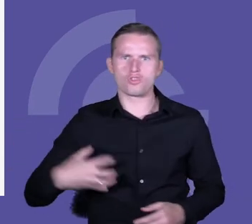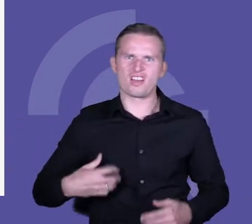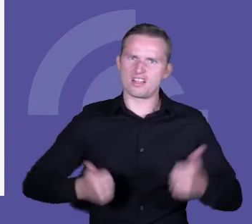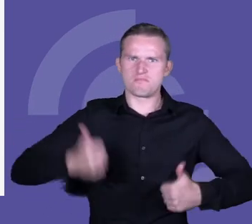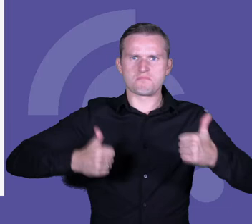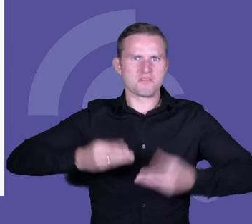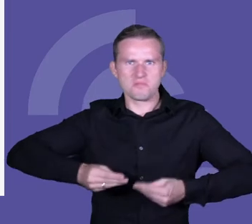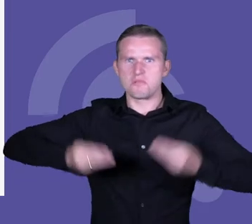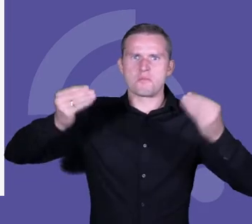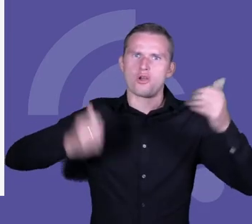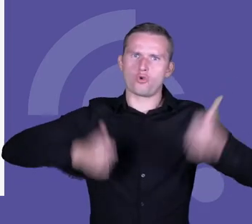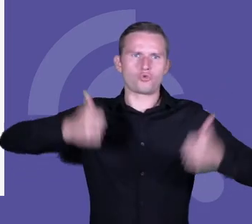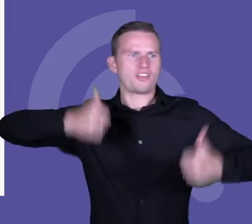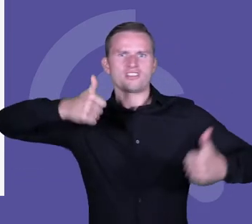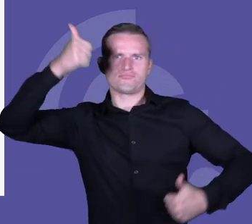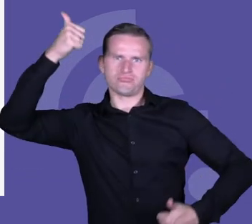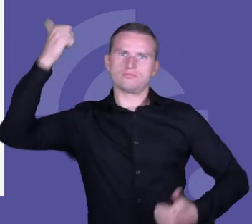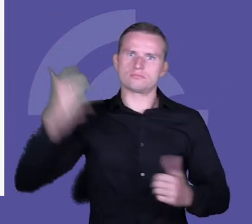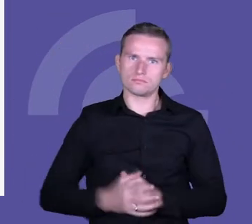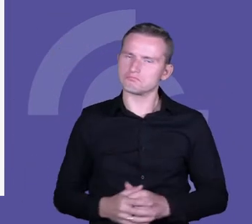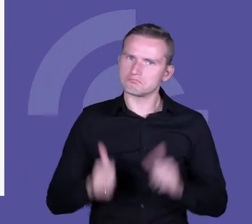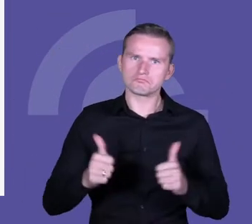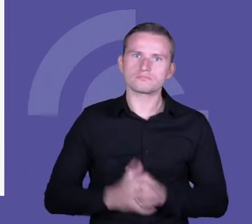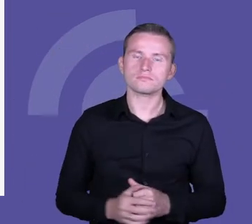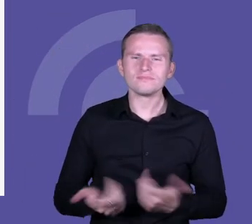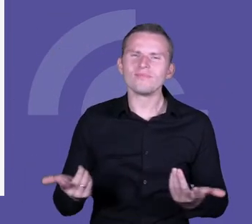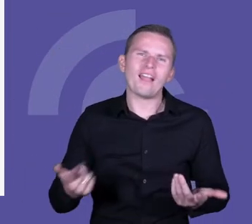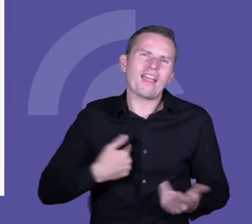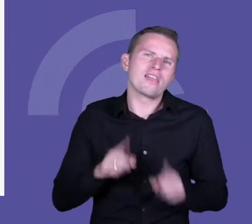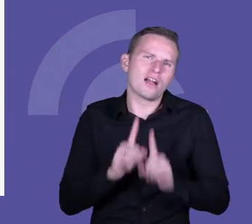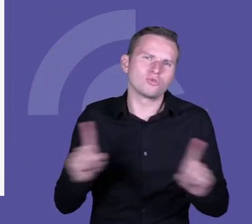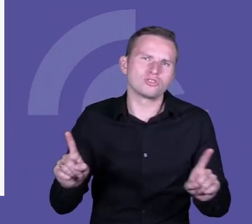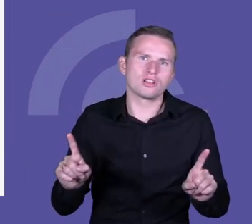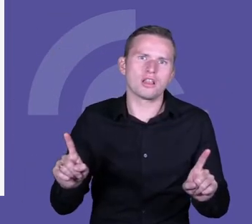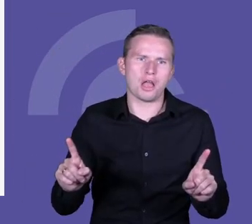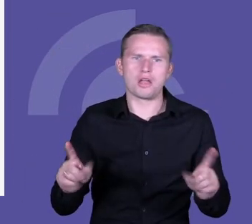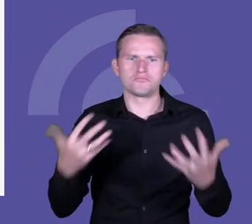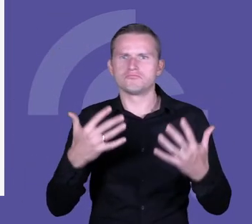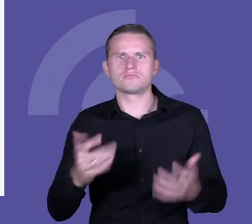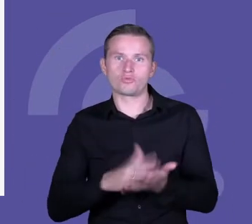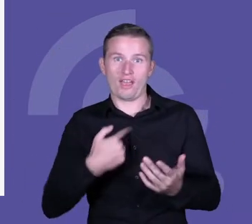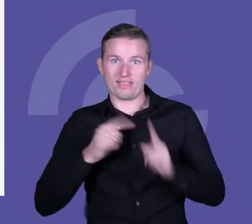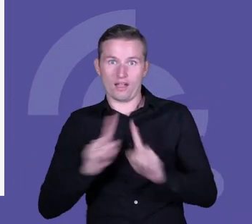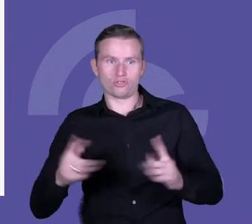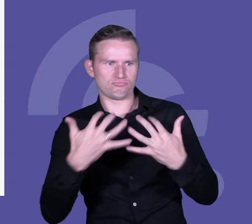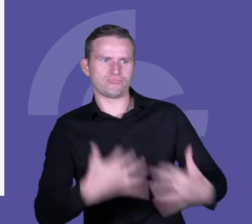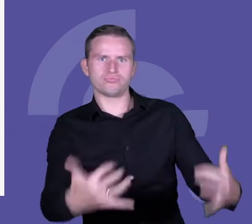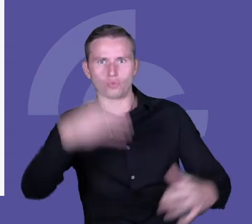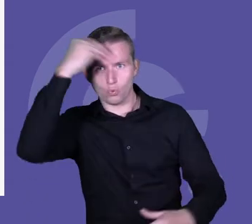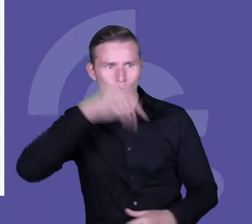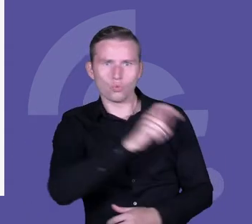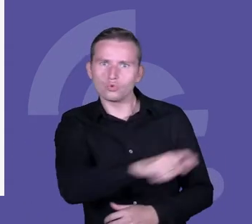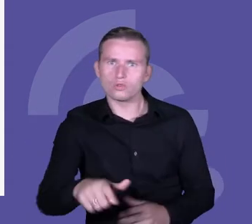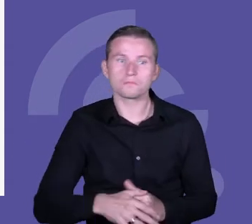żeby się rozwijała. No ale tak po ludzku powiem. Zobaczcie Państwo, jestem nauczycielem i kto przede mną siedzi? Siedzą uczniowie w klasie i kto tam jest? Są